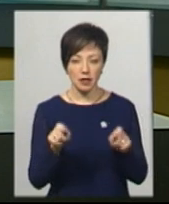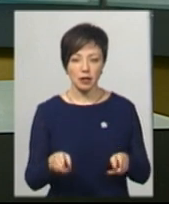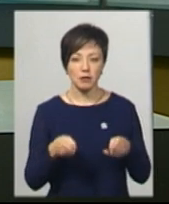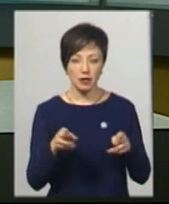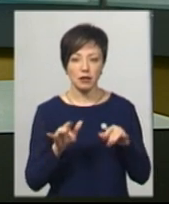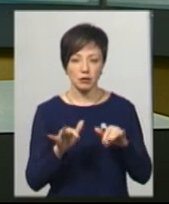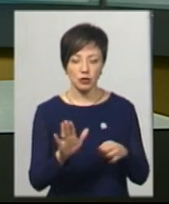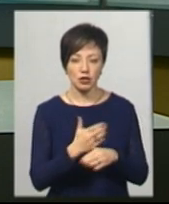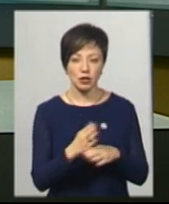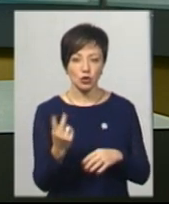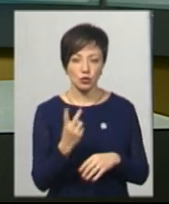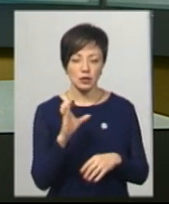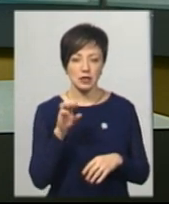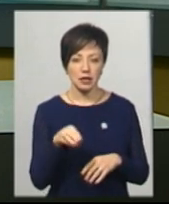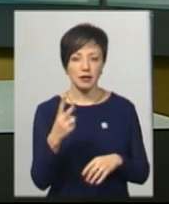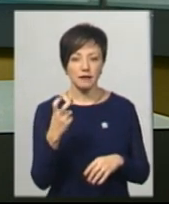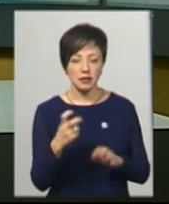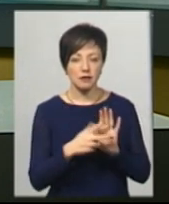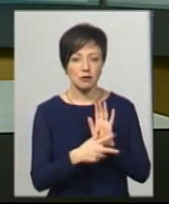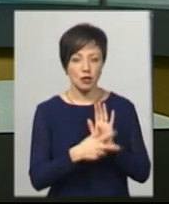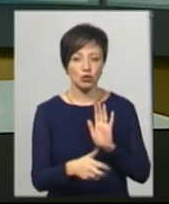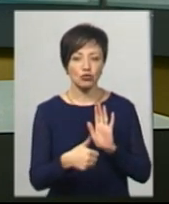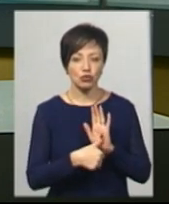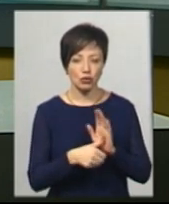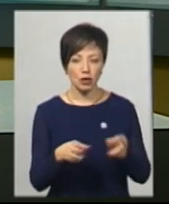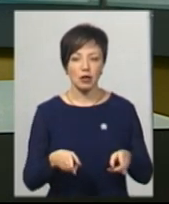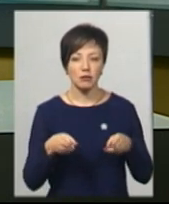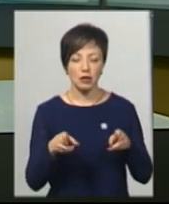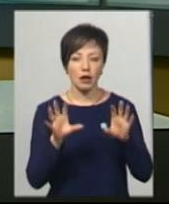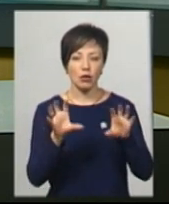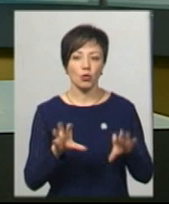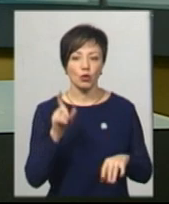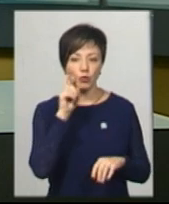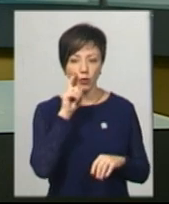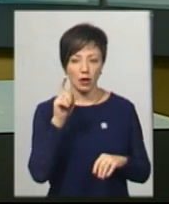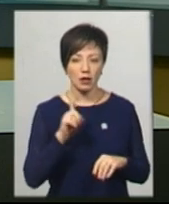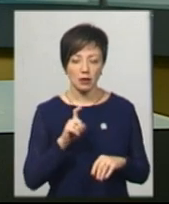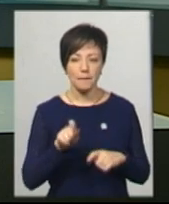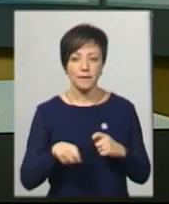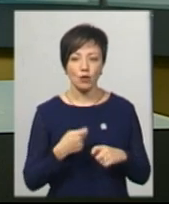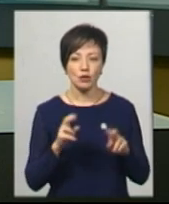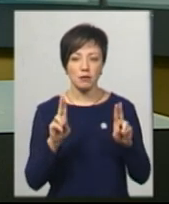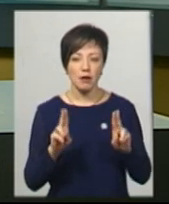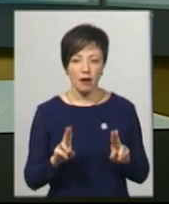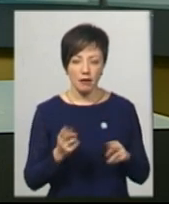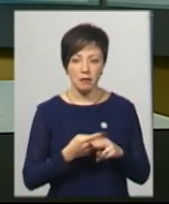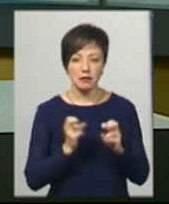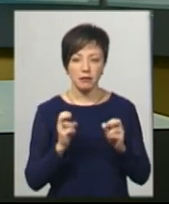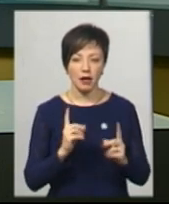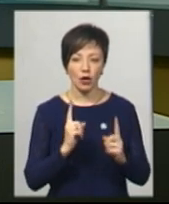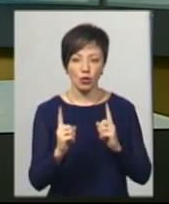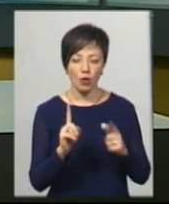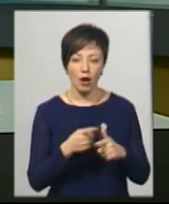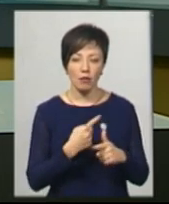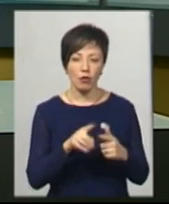провадження за частиною 2 статті 286 Кримінального кодексу України «Порушення правил безпеки дорожнього руху